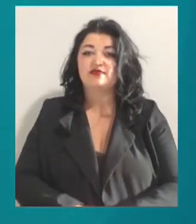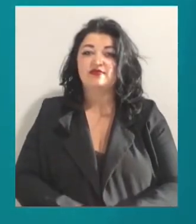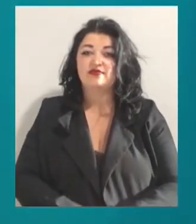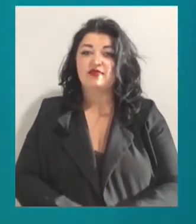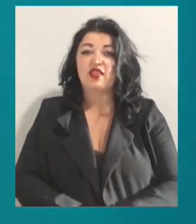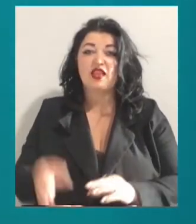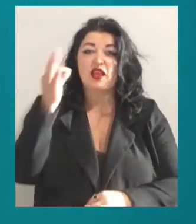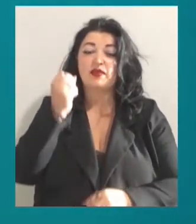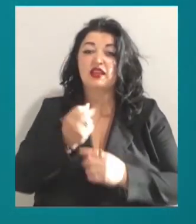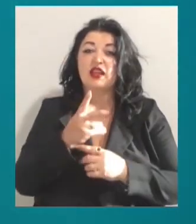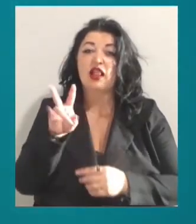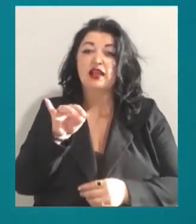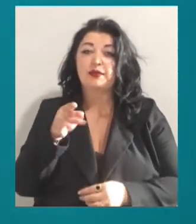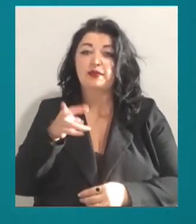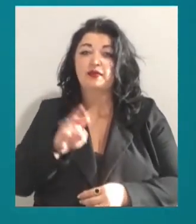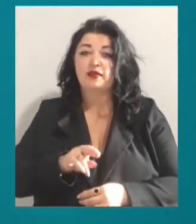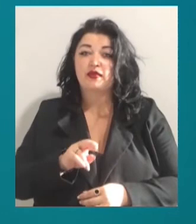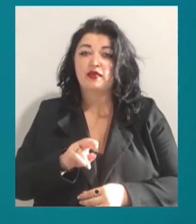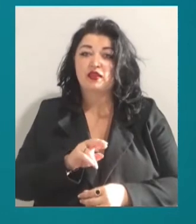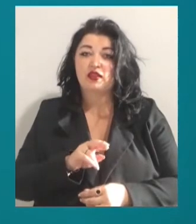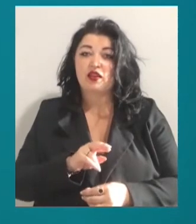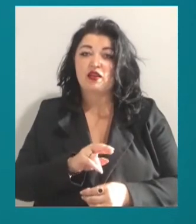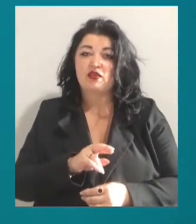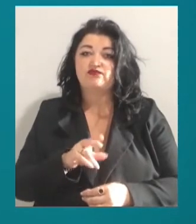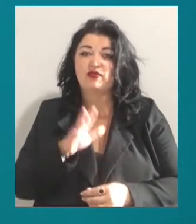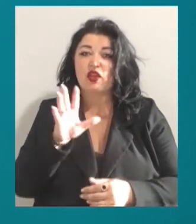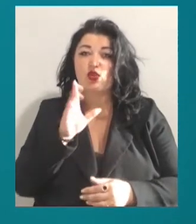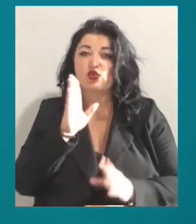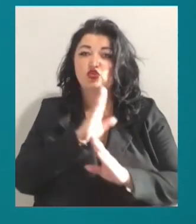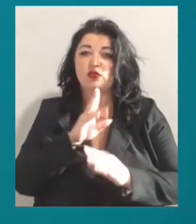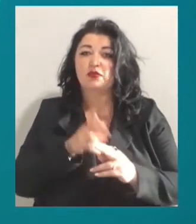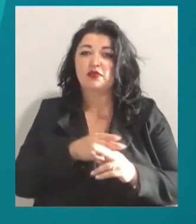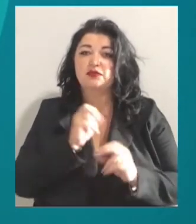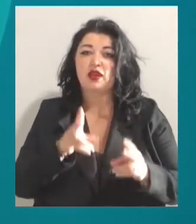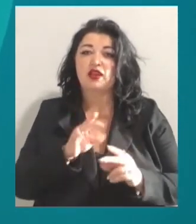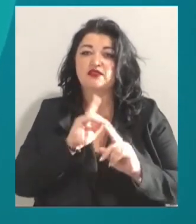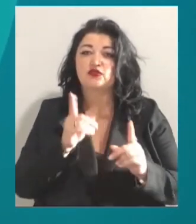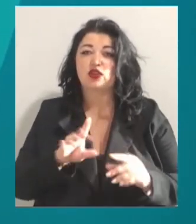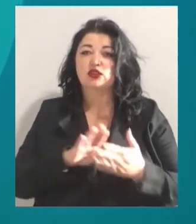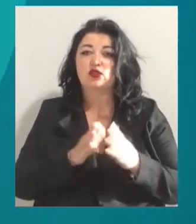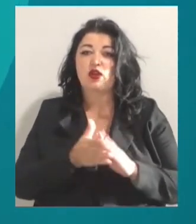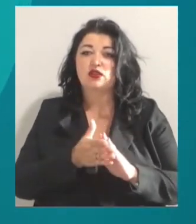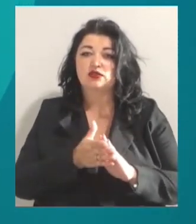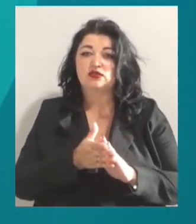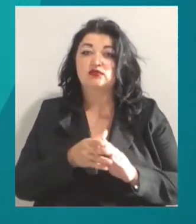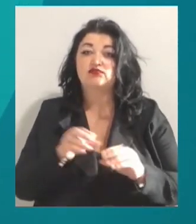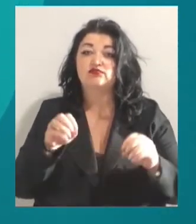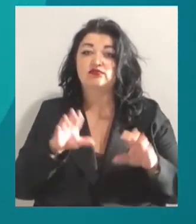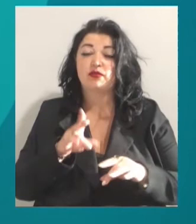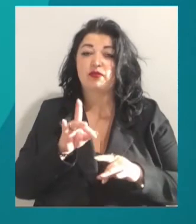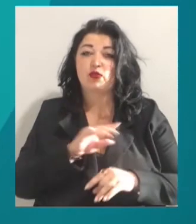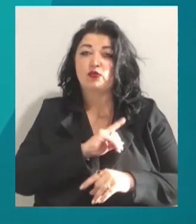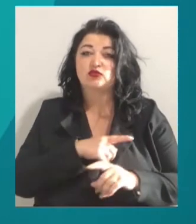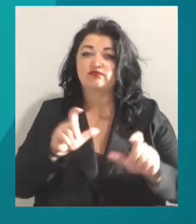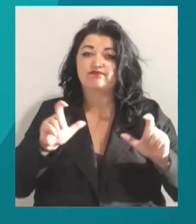Нагадаємо, 13 липня комісія з техногенно-екологічної безпеки та надзвичайних ситуацій Одеської міської ради охвала рішення про посилення карантинних